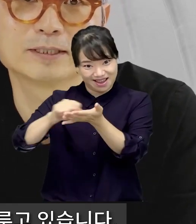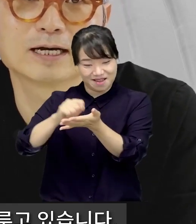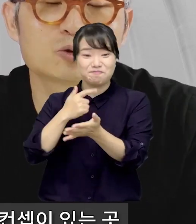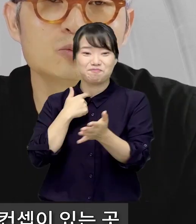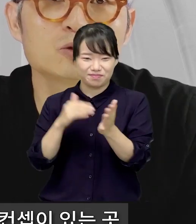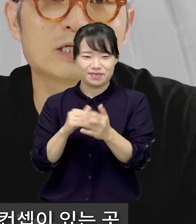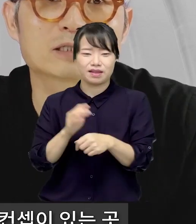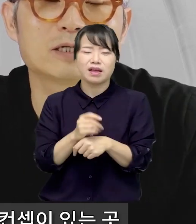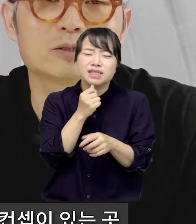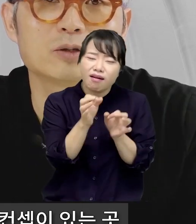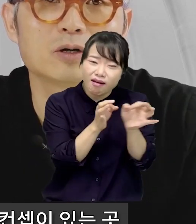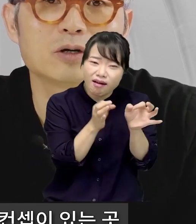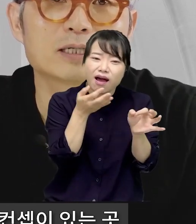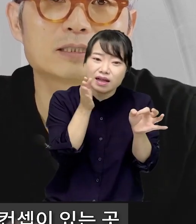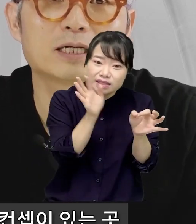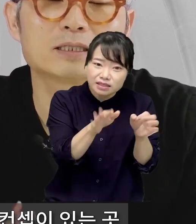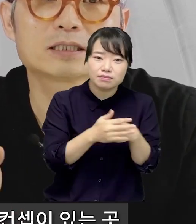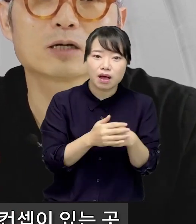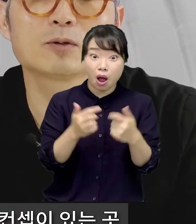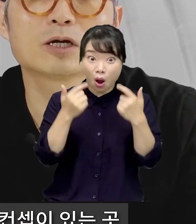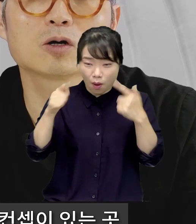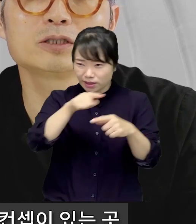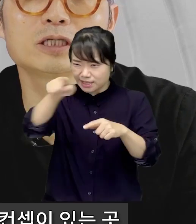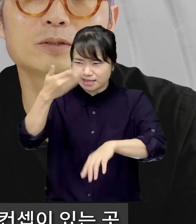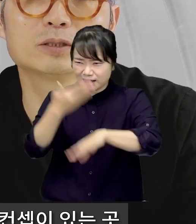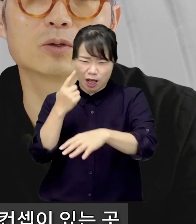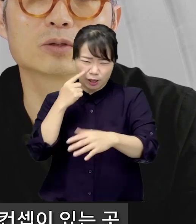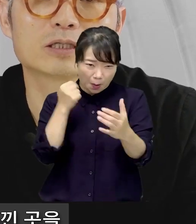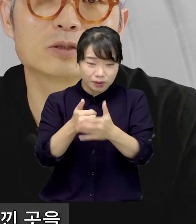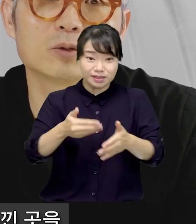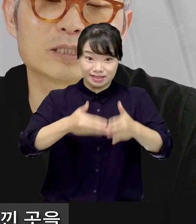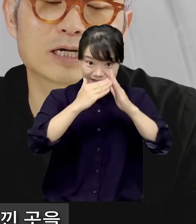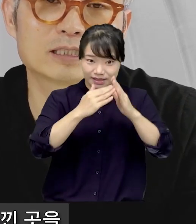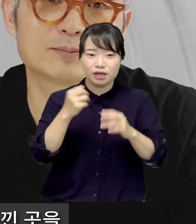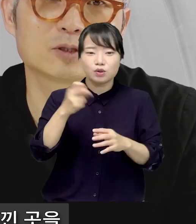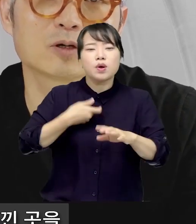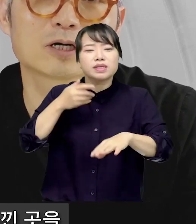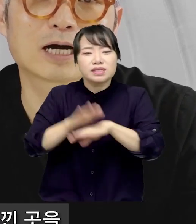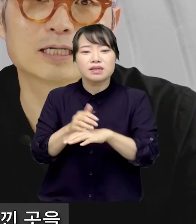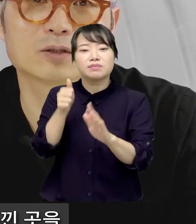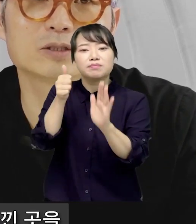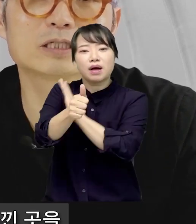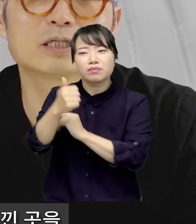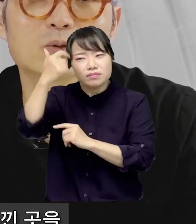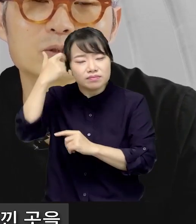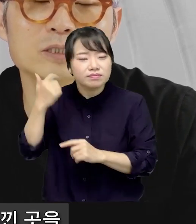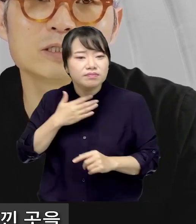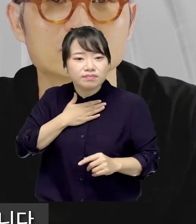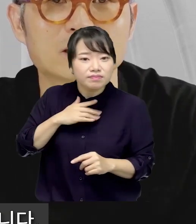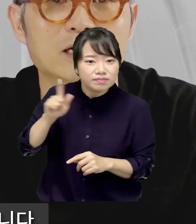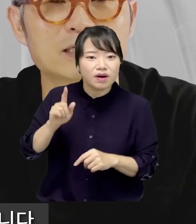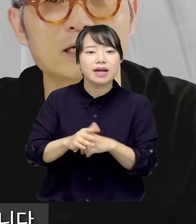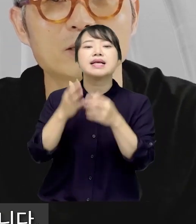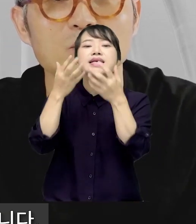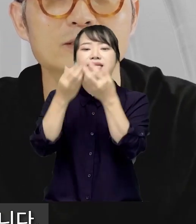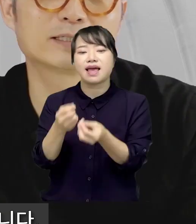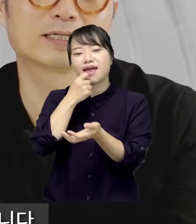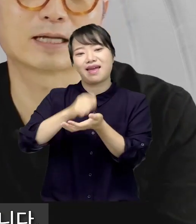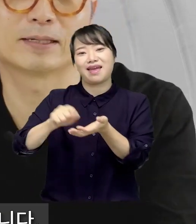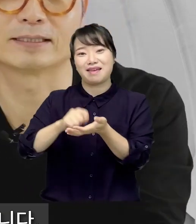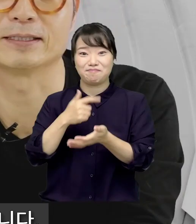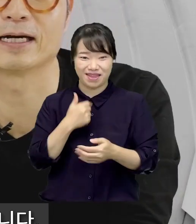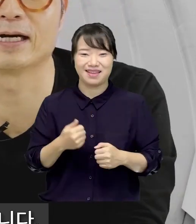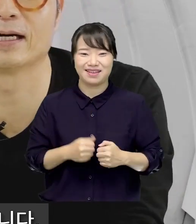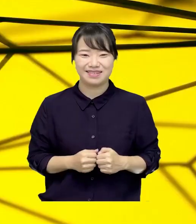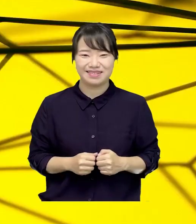다루고 있습니다. 규모는 작더라도요. 확실한 차별화 컨셉이 있는 곳 그리고 제가 직접 가서 느낀 곳을 제가 사례로 제